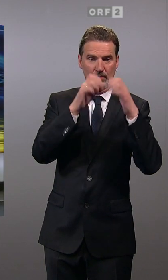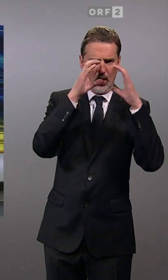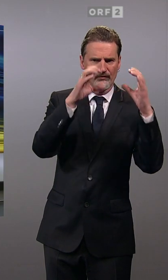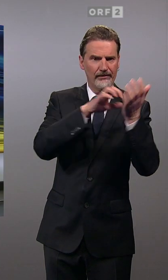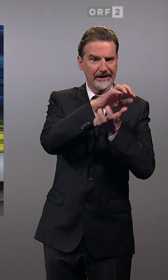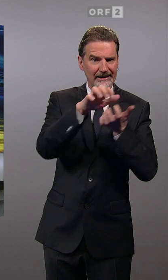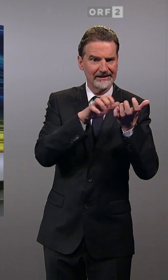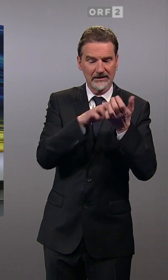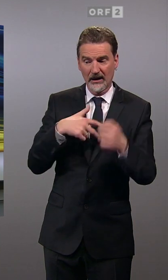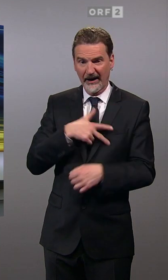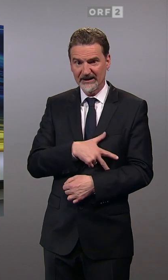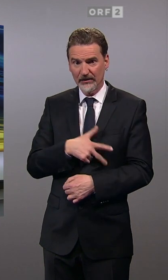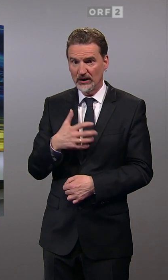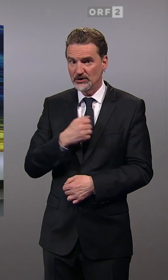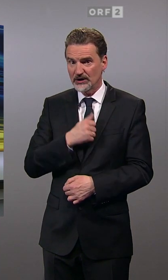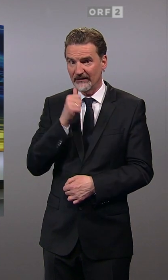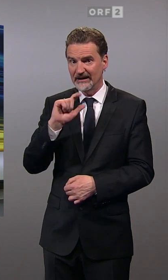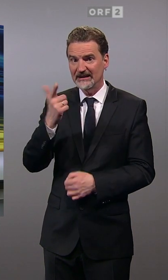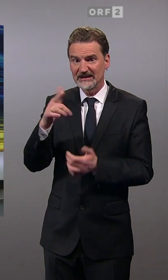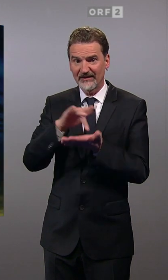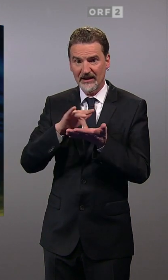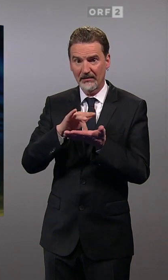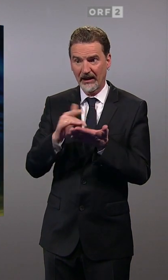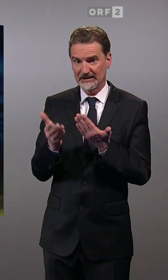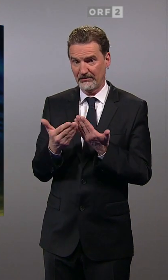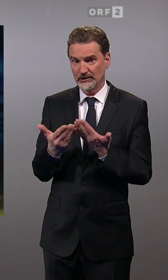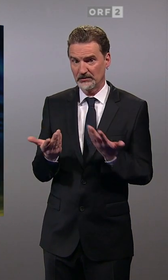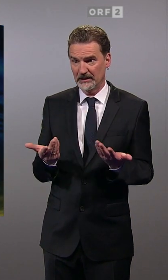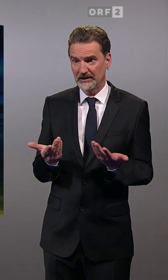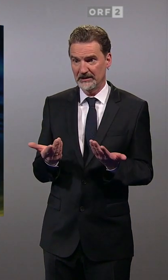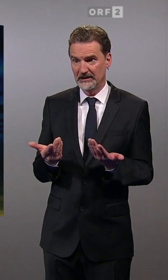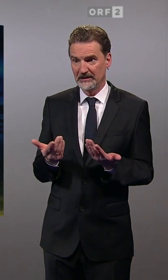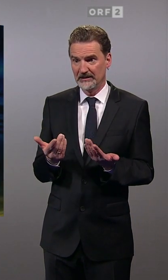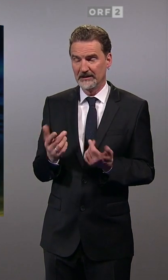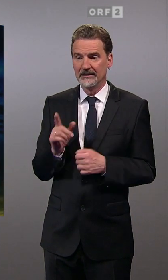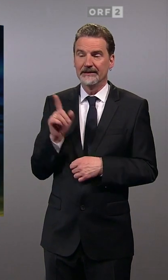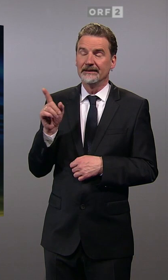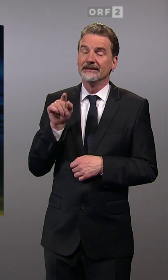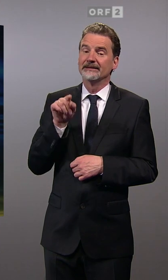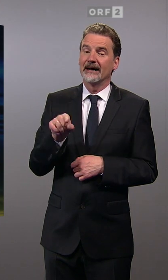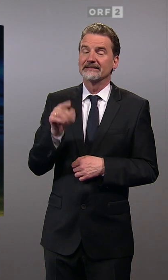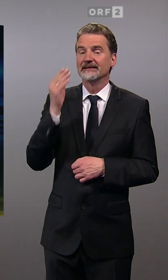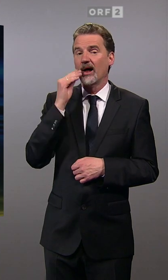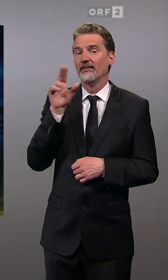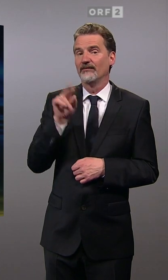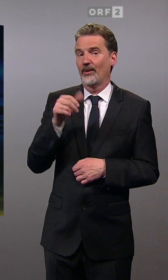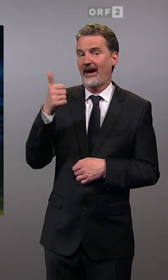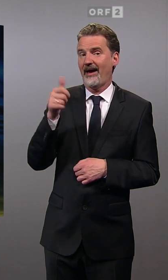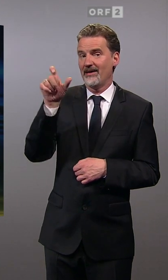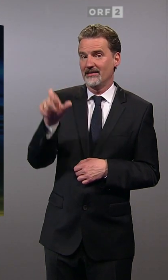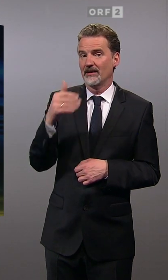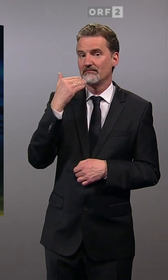Landtagswahlen nicht einmal den zweiten Platz halten könnte? Ich glaube, das wird alles von einem Mann abhängen, der jetzt